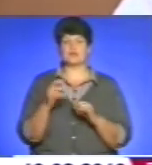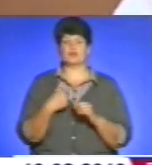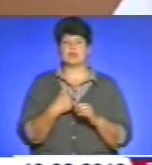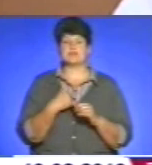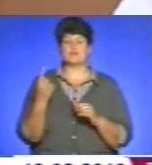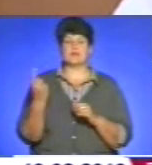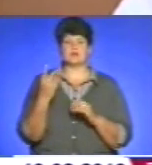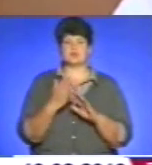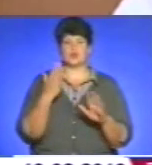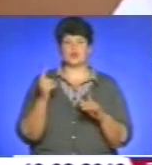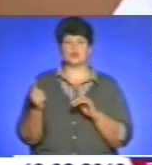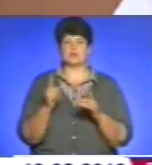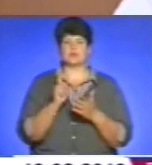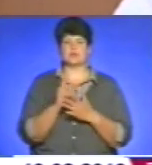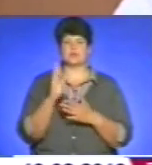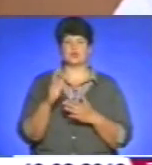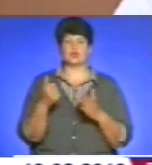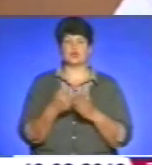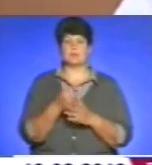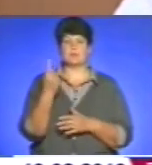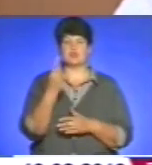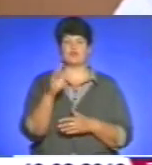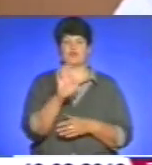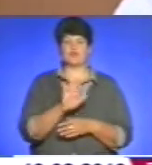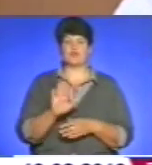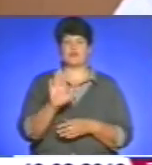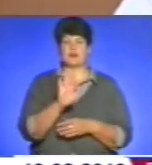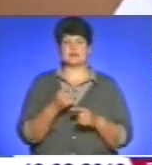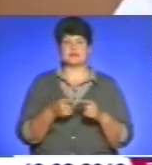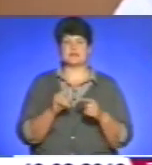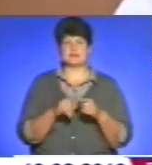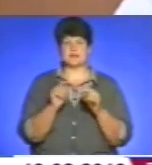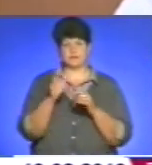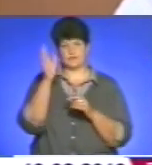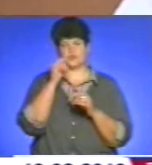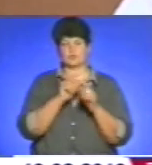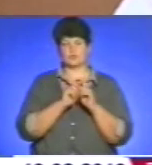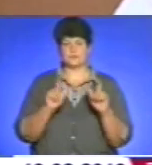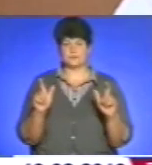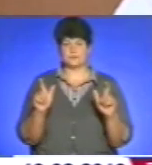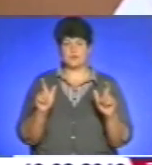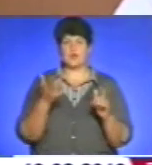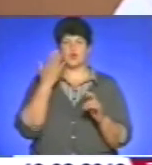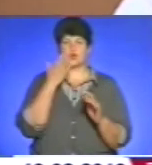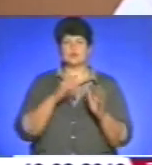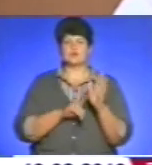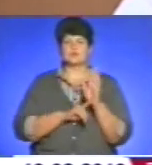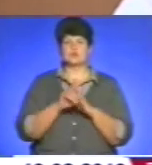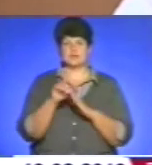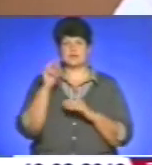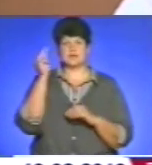чергу готовність має бути до 1 вересня. Це закладів освіти. Тому що коли розпочнеться навчальний рік,